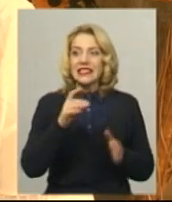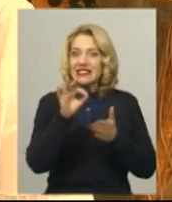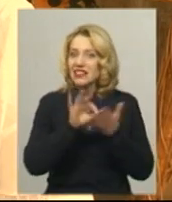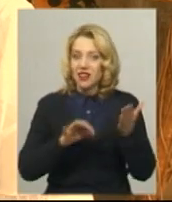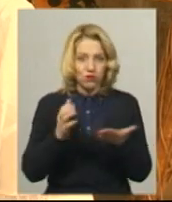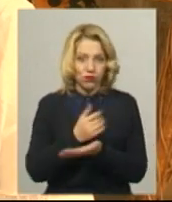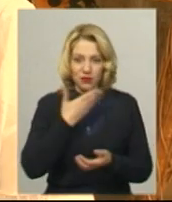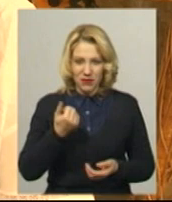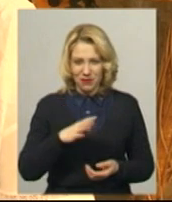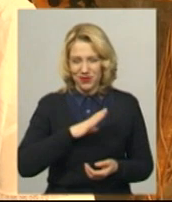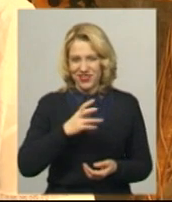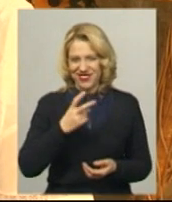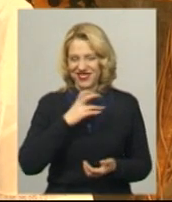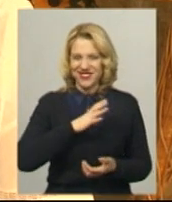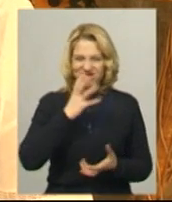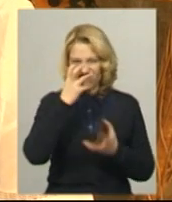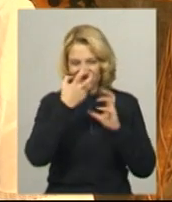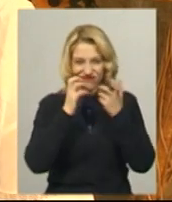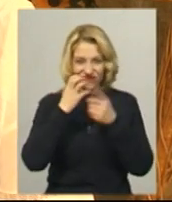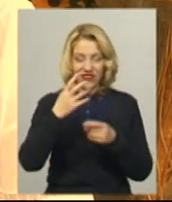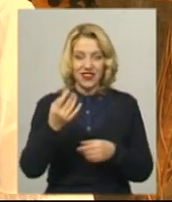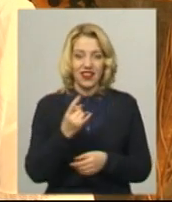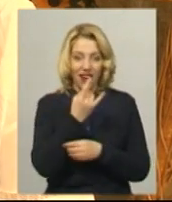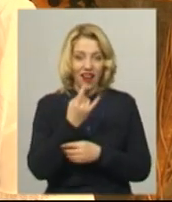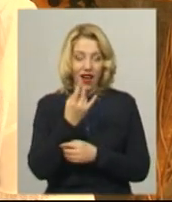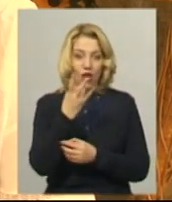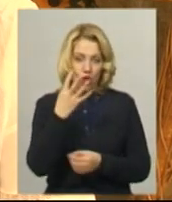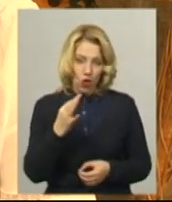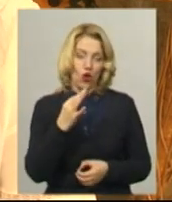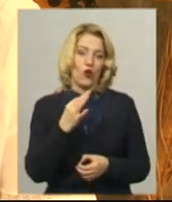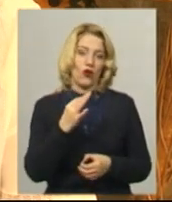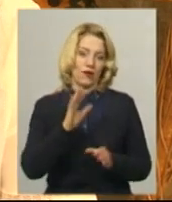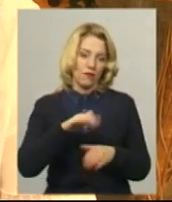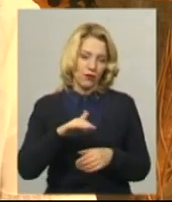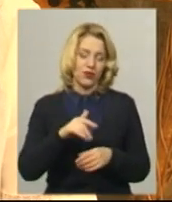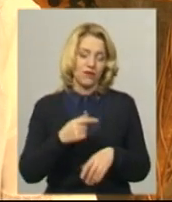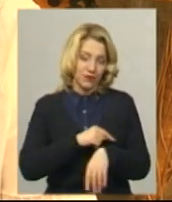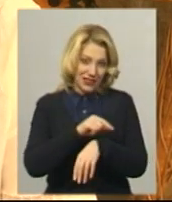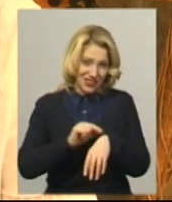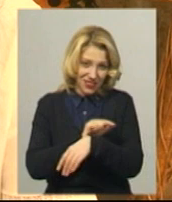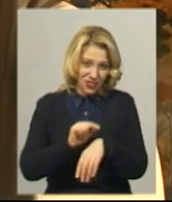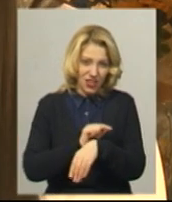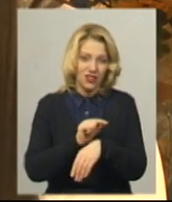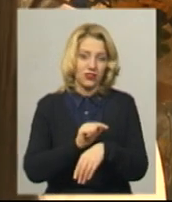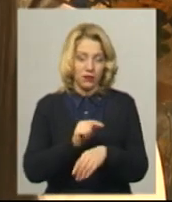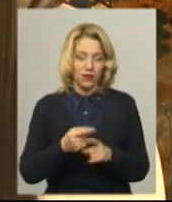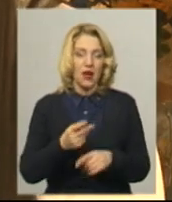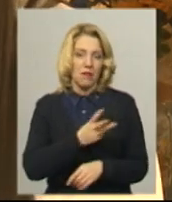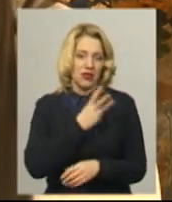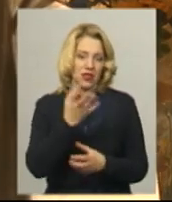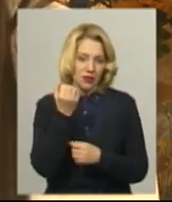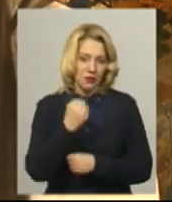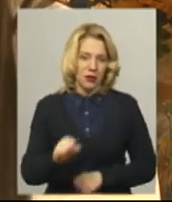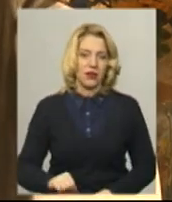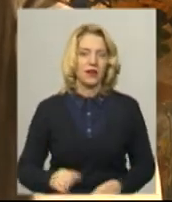такі смішні, страшні вироби Але з часом, правда, це займає час, але бажання перемагає Крамничку,